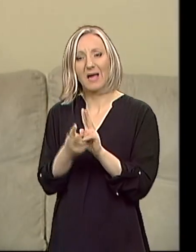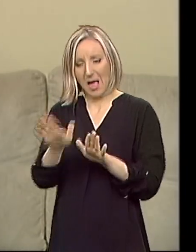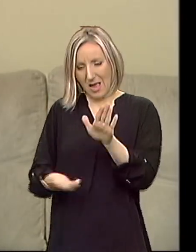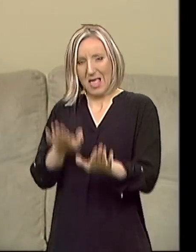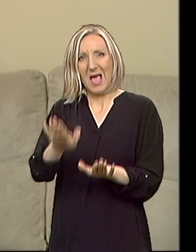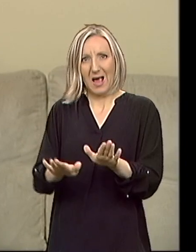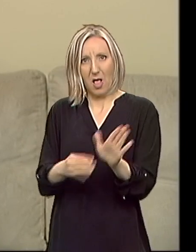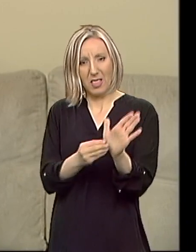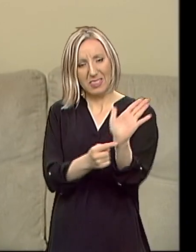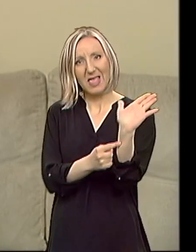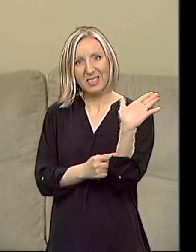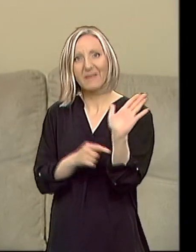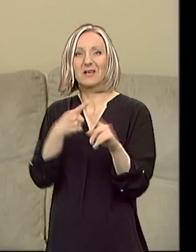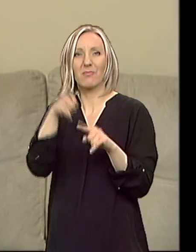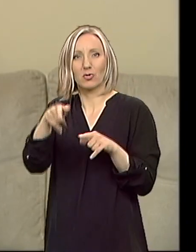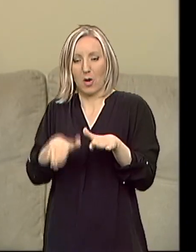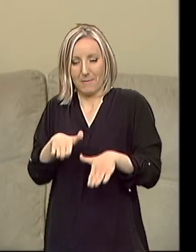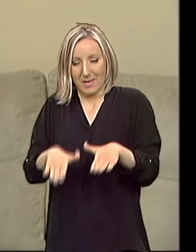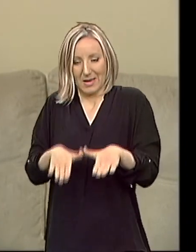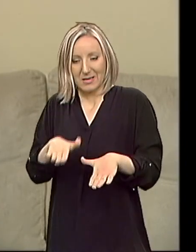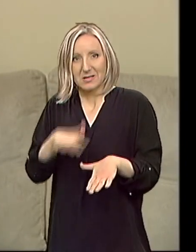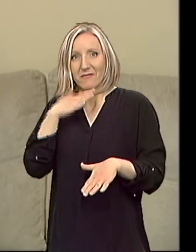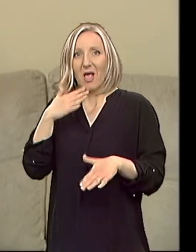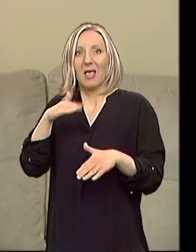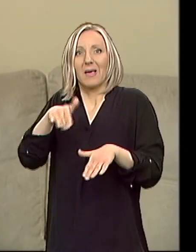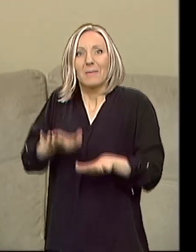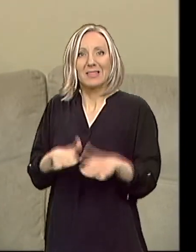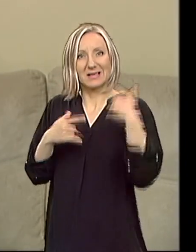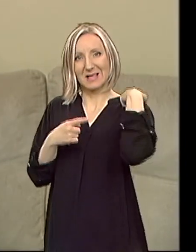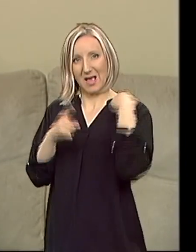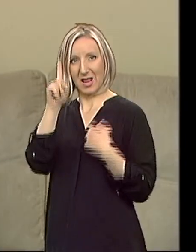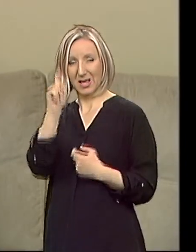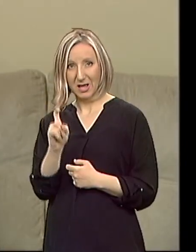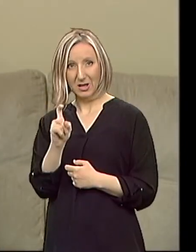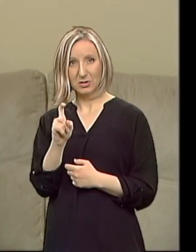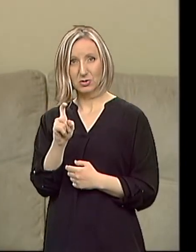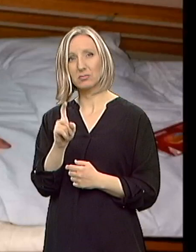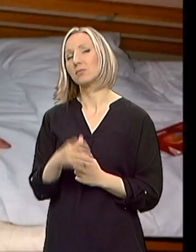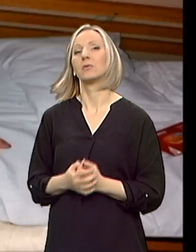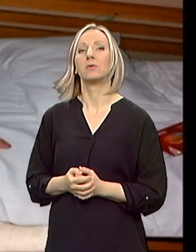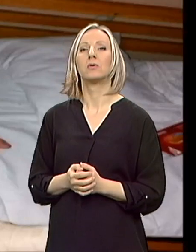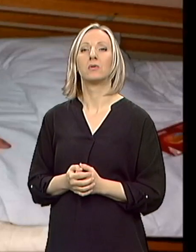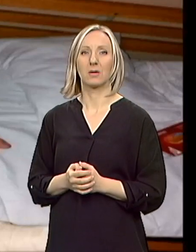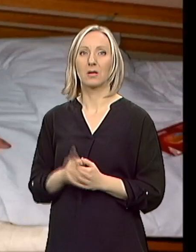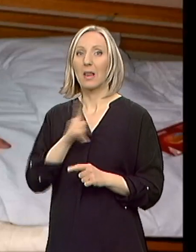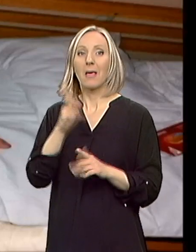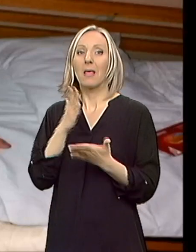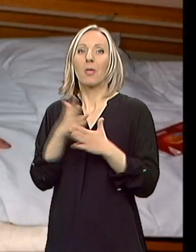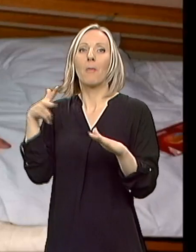tetive, samim tim oni hodili na prstima, vrše veliki pritisak na kičmu i da ne bi došlo do